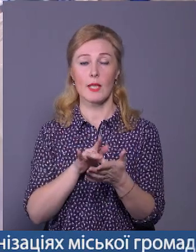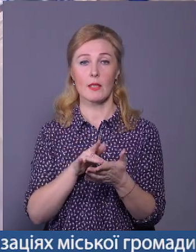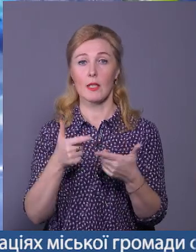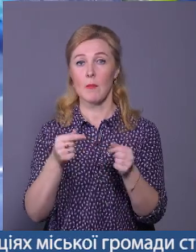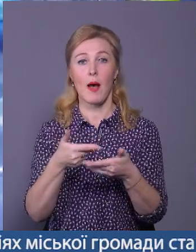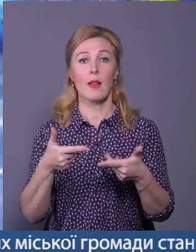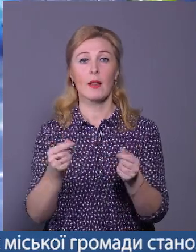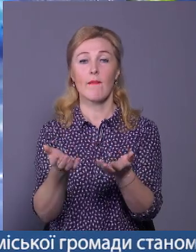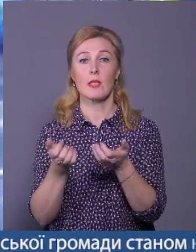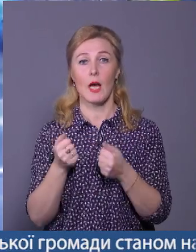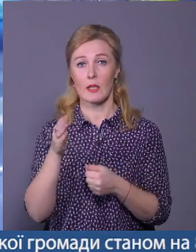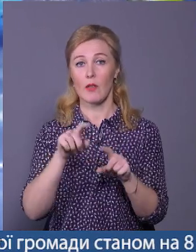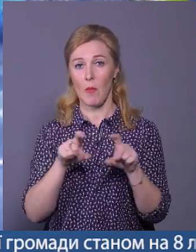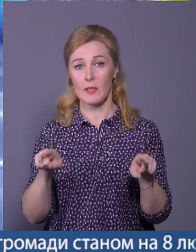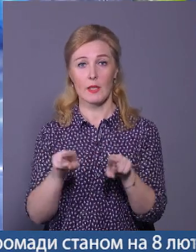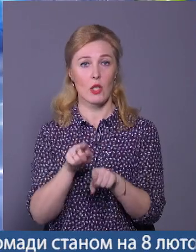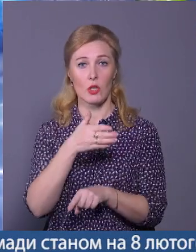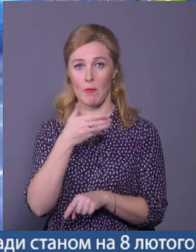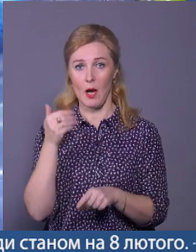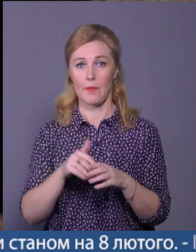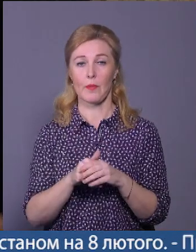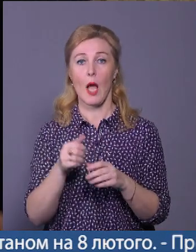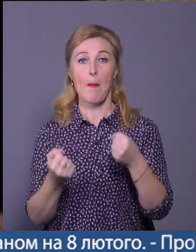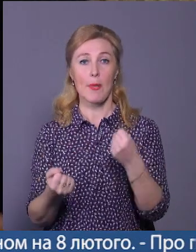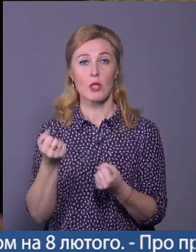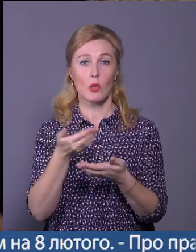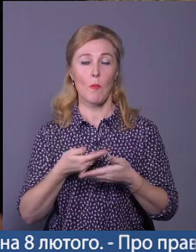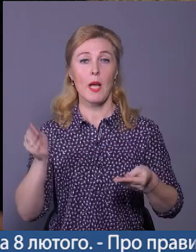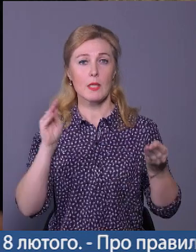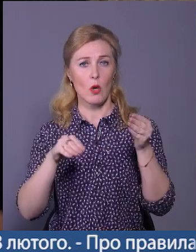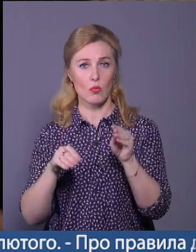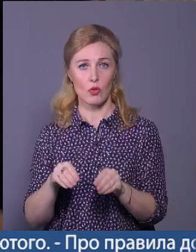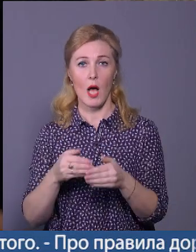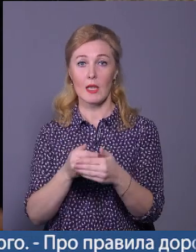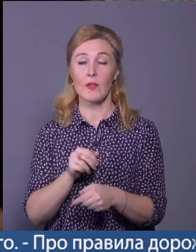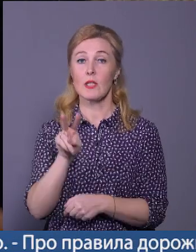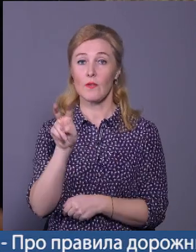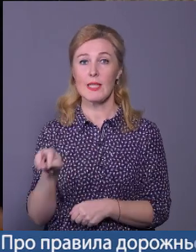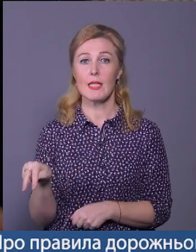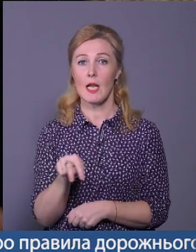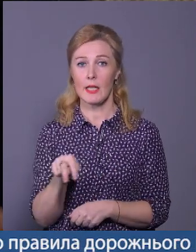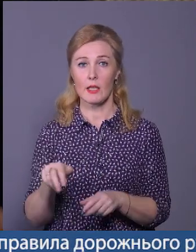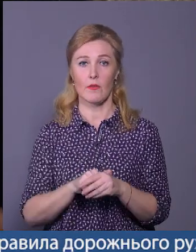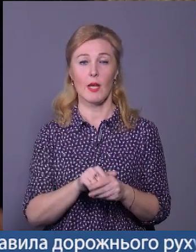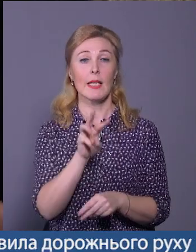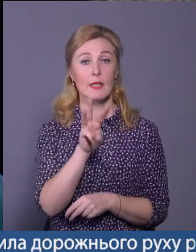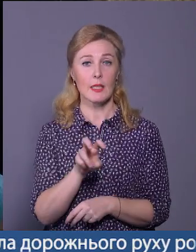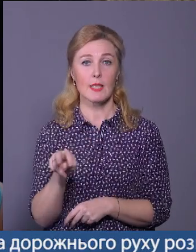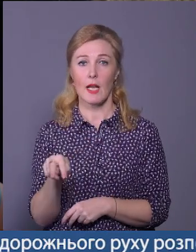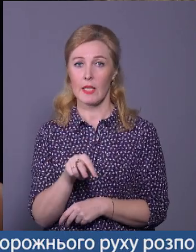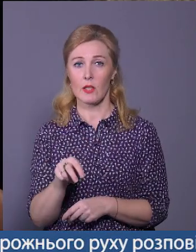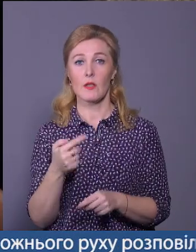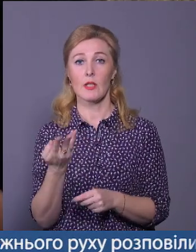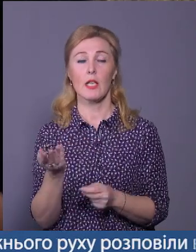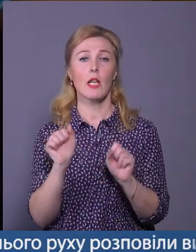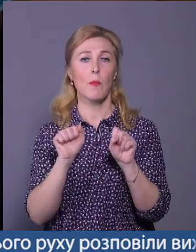де взяти. Тобто і в магазинах немає. Попередню машину ми грузили, то ми загружали від 200 літрів, 300 літрів, скільки